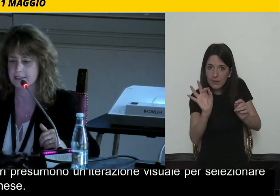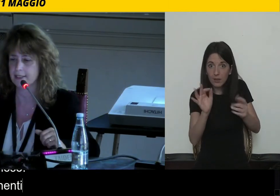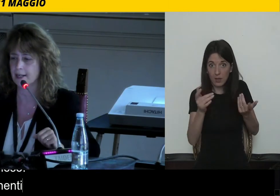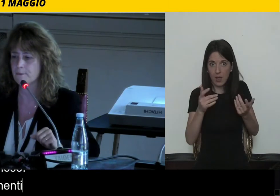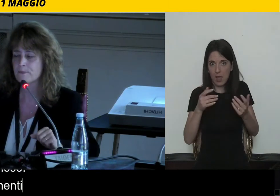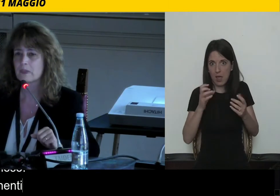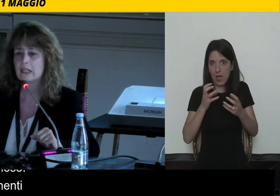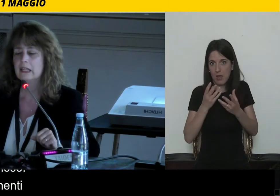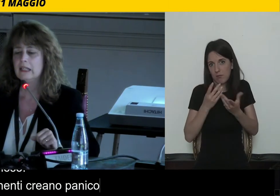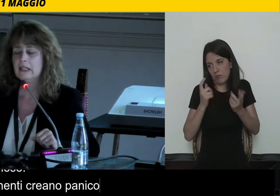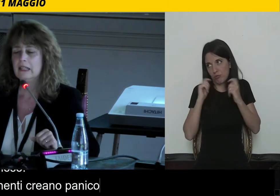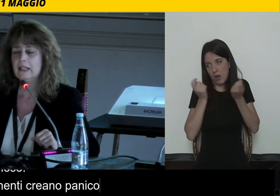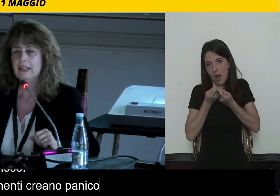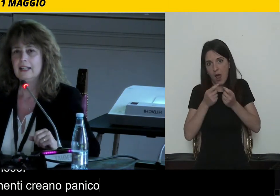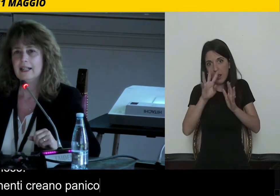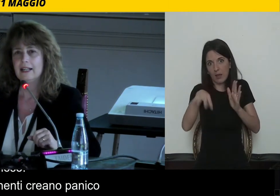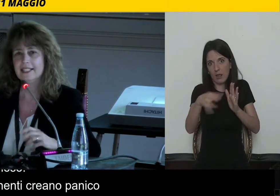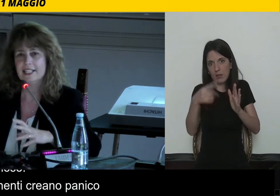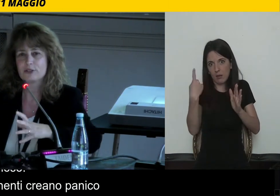complessità.